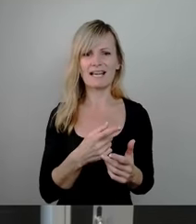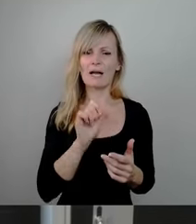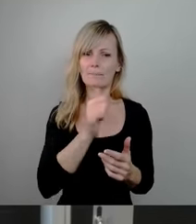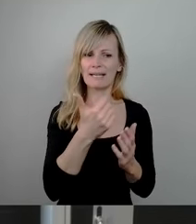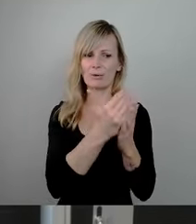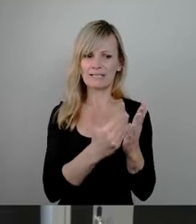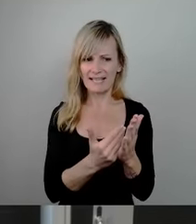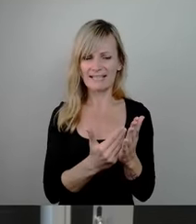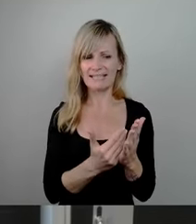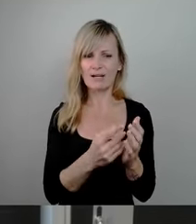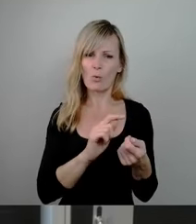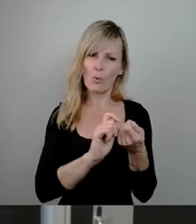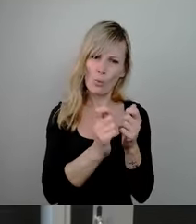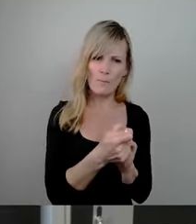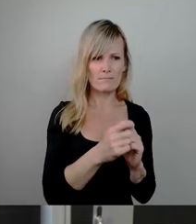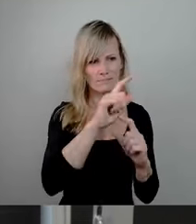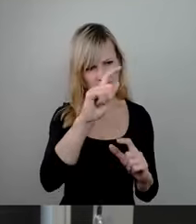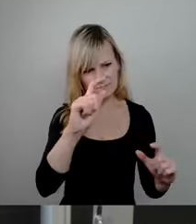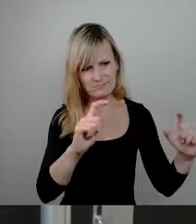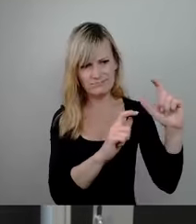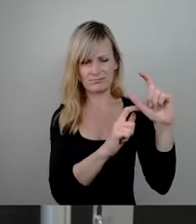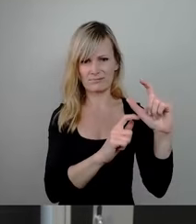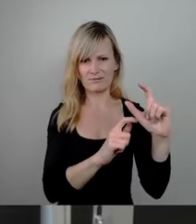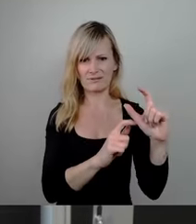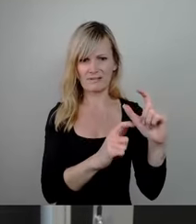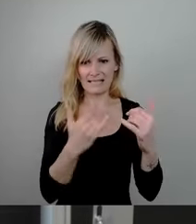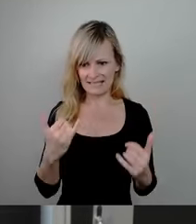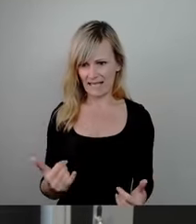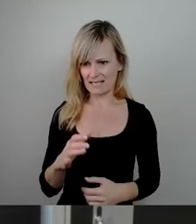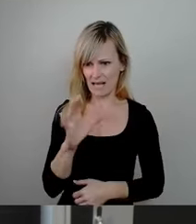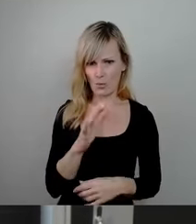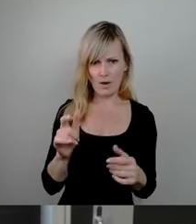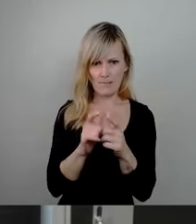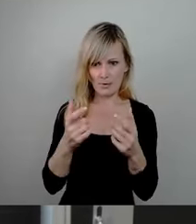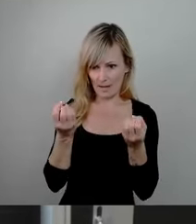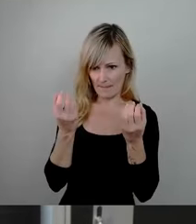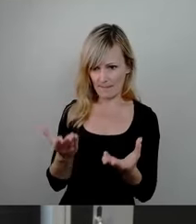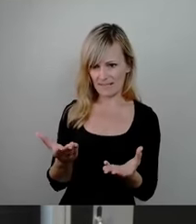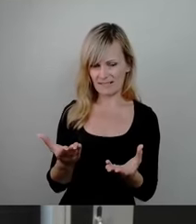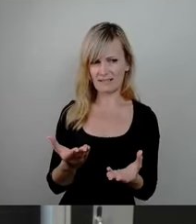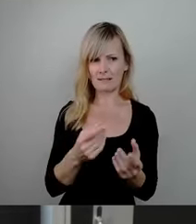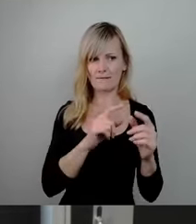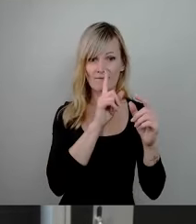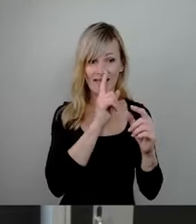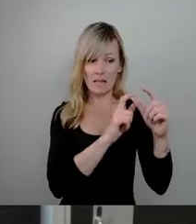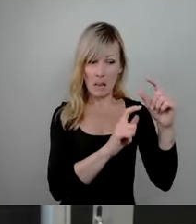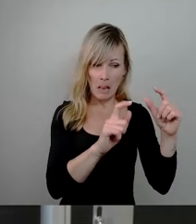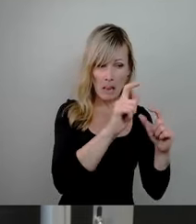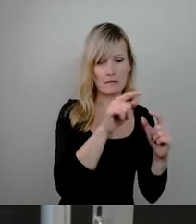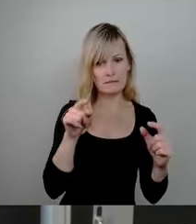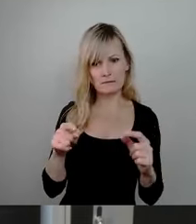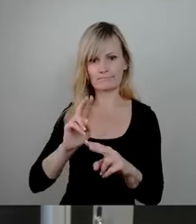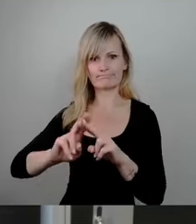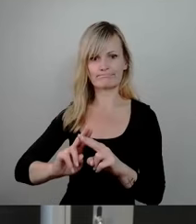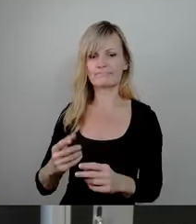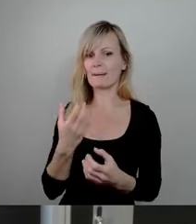zu setzen, damit so etwas, wie es an der Carola-Brücke jetzt passiert ist, nicht passiert. Und genau diese Indizien gab es spätestens